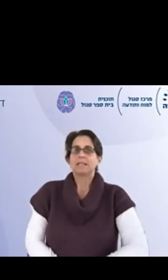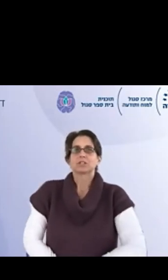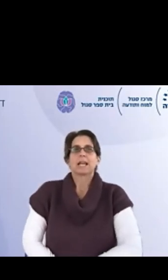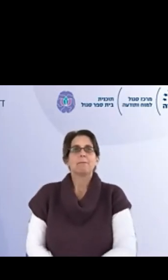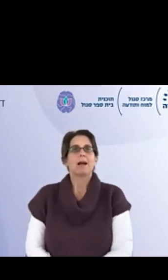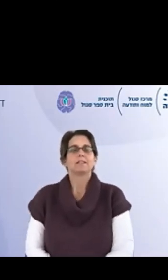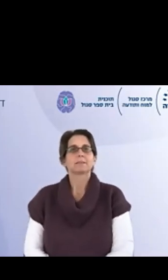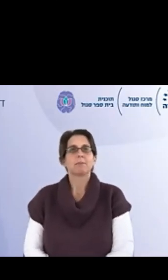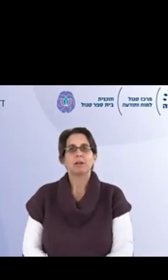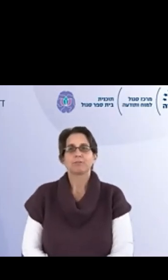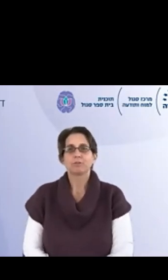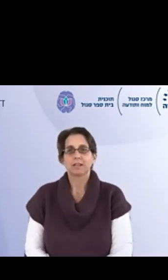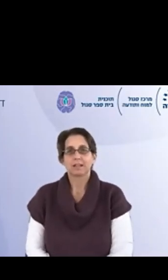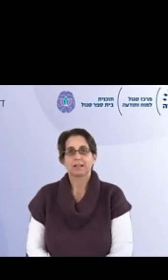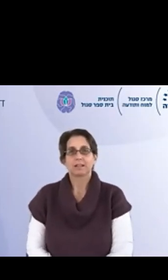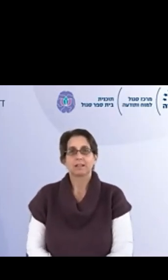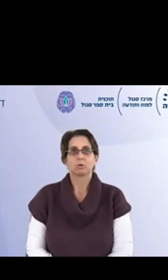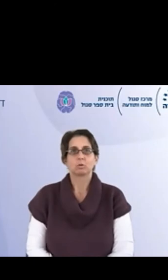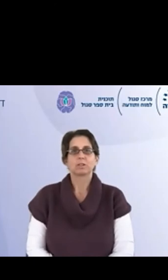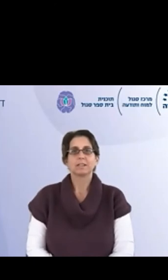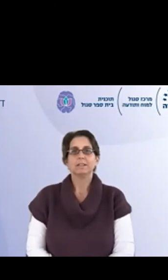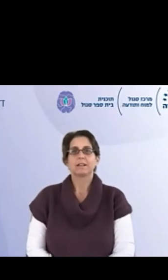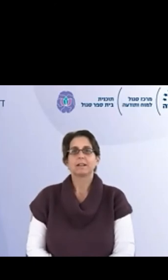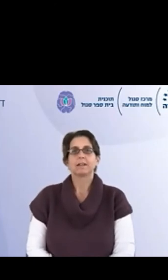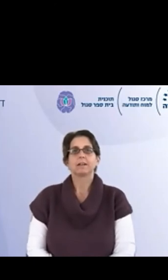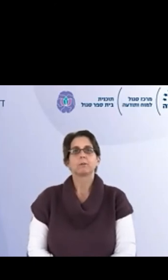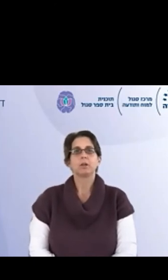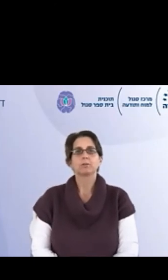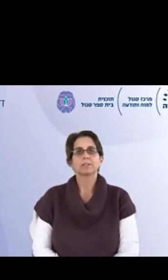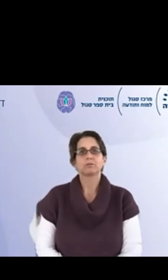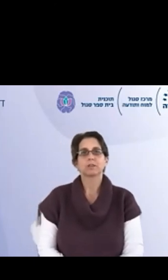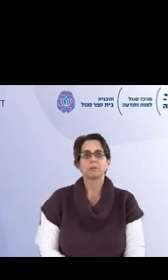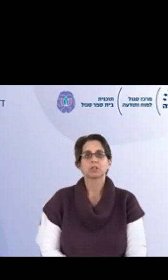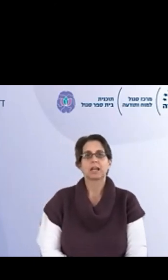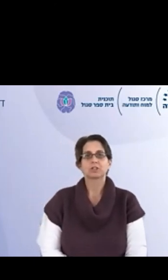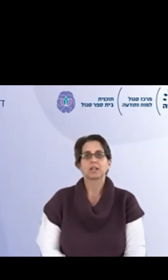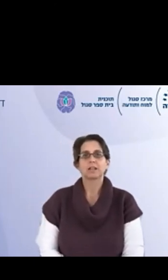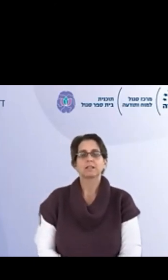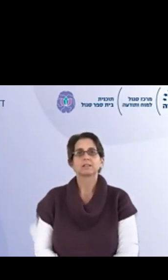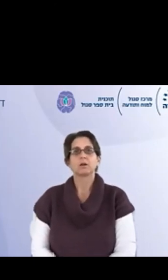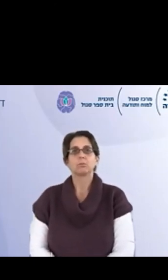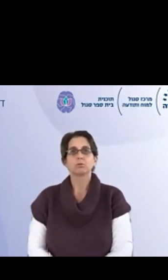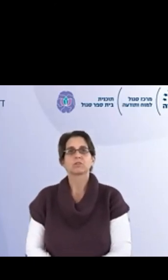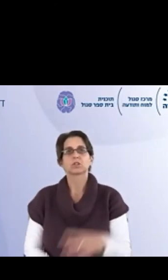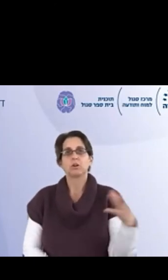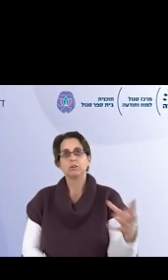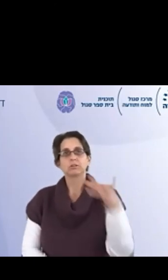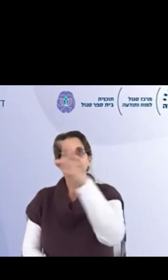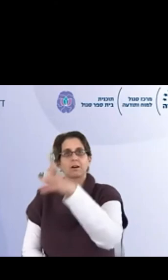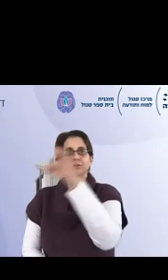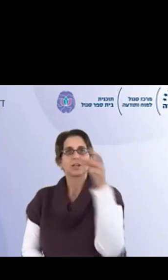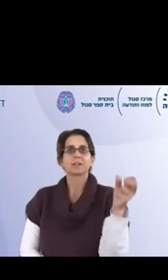את השאלה הבאה, אני אשמח להפנות לרוצי, ופה אנחנו קצת עוברים לשאלה של תרבות